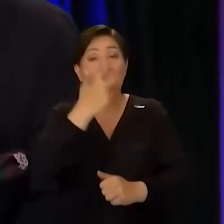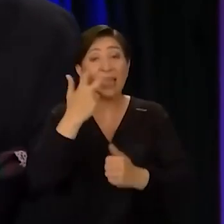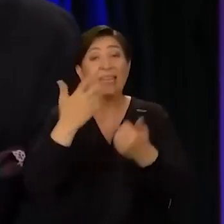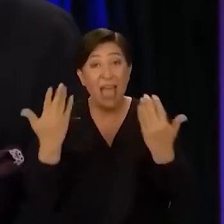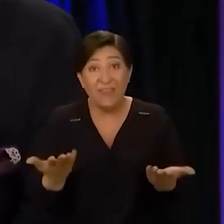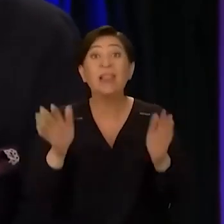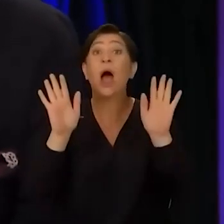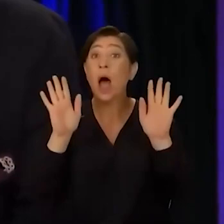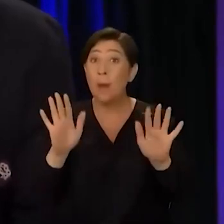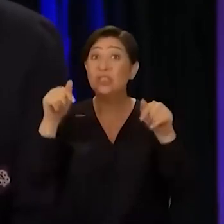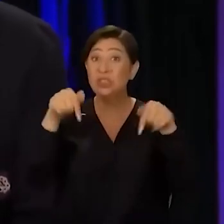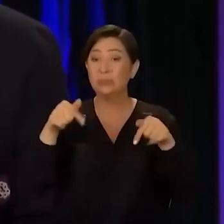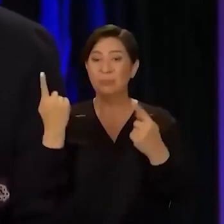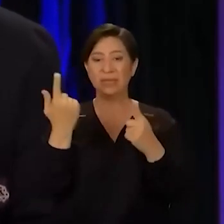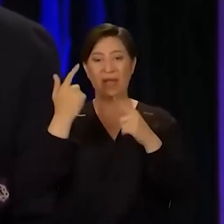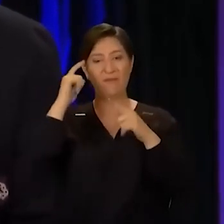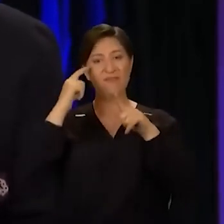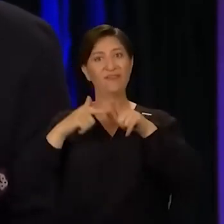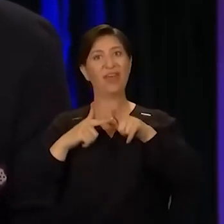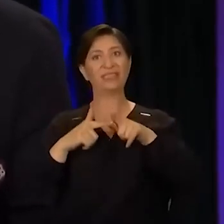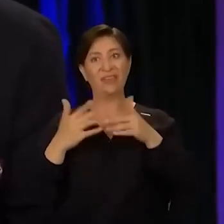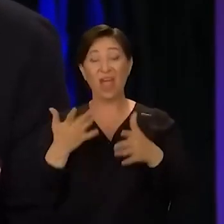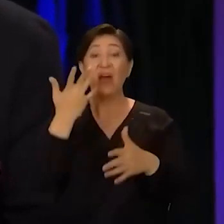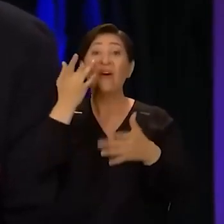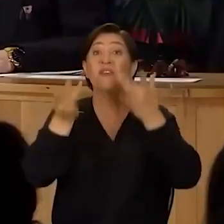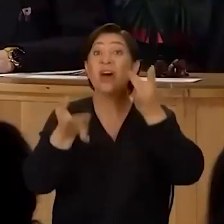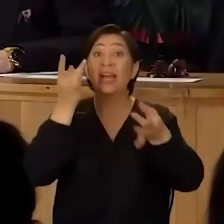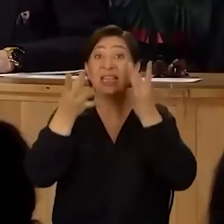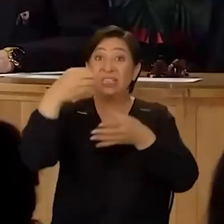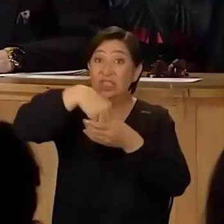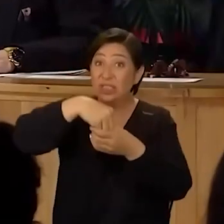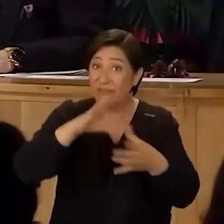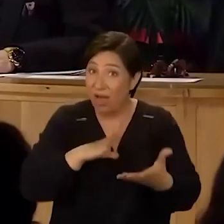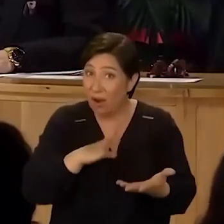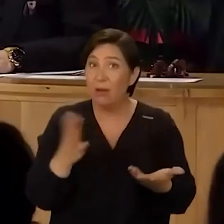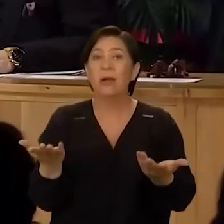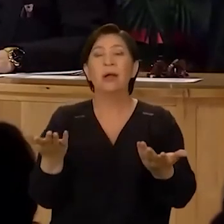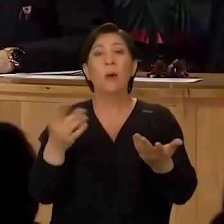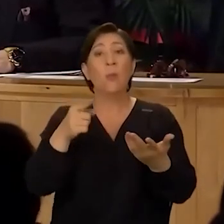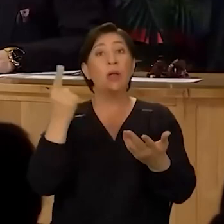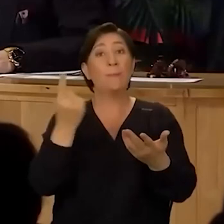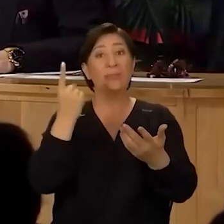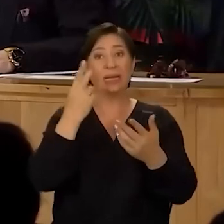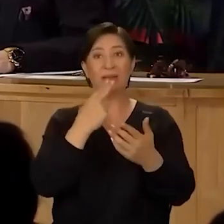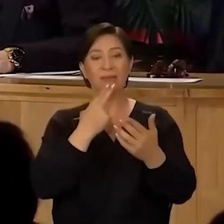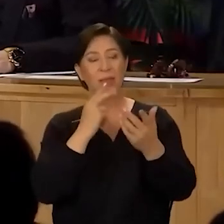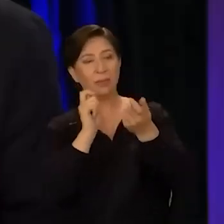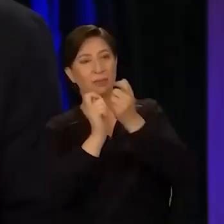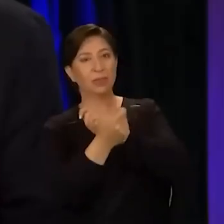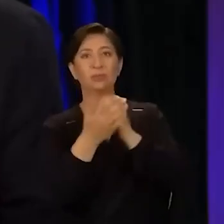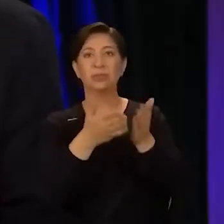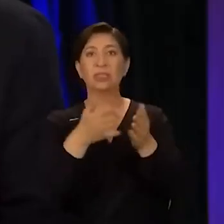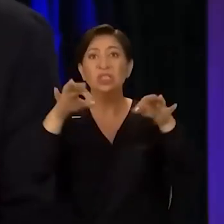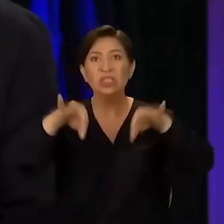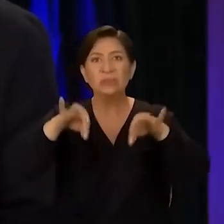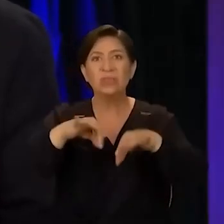Ama şimdi onlar biraz daha felsefi. Farkındalıkları içeren. Evet, böyle bir, böyle bir kadına dönüştü. Ve şimdi